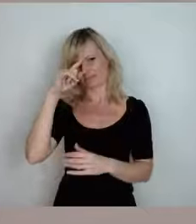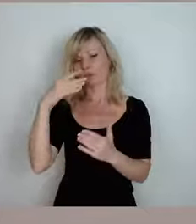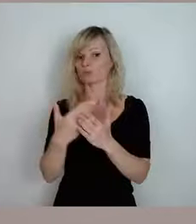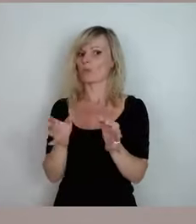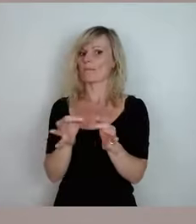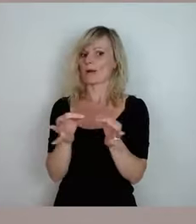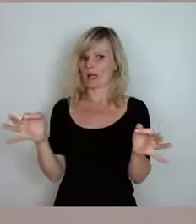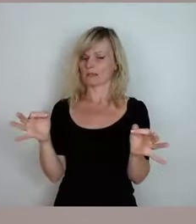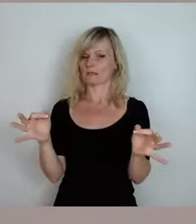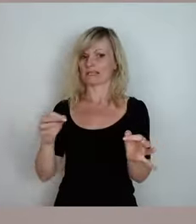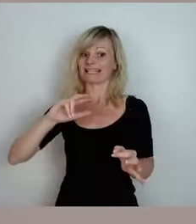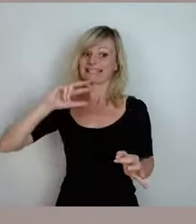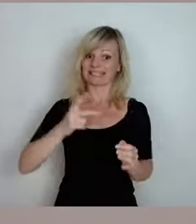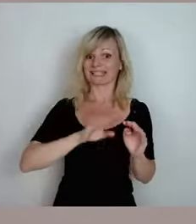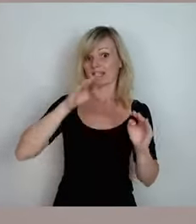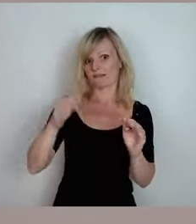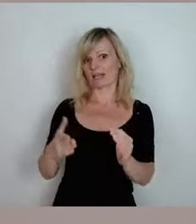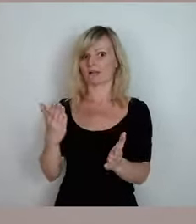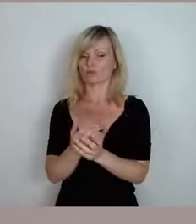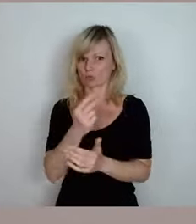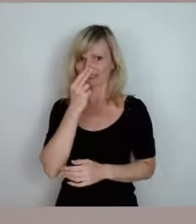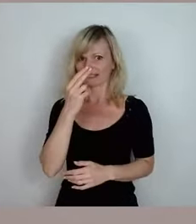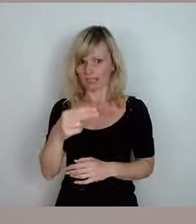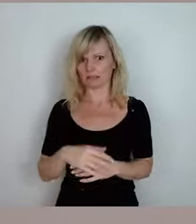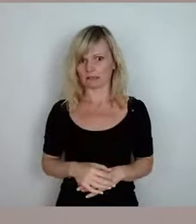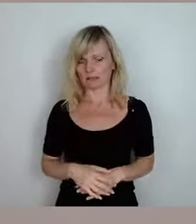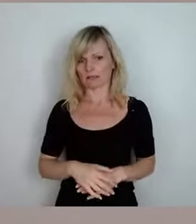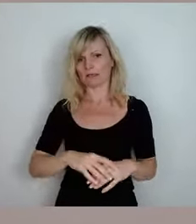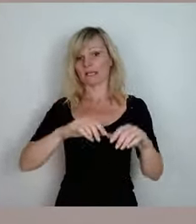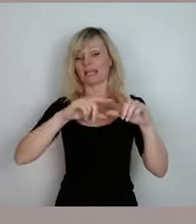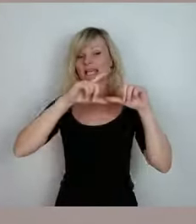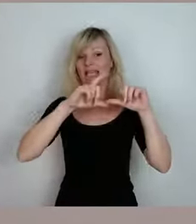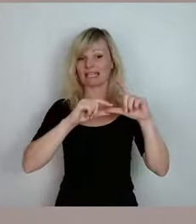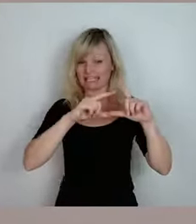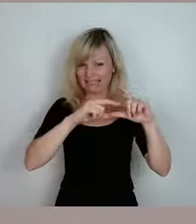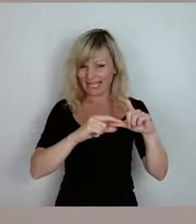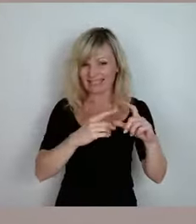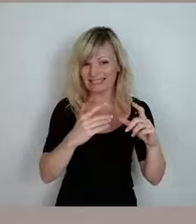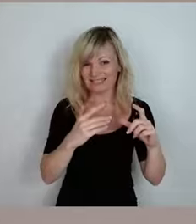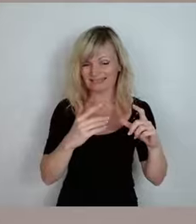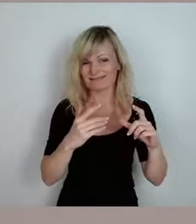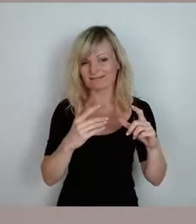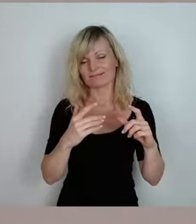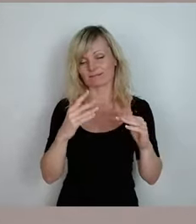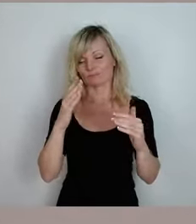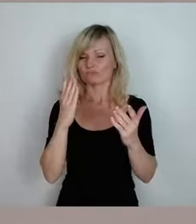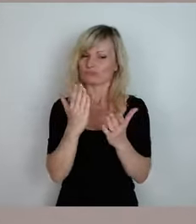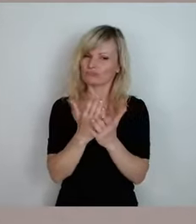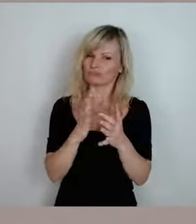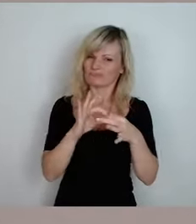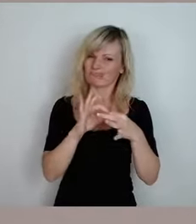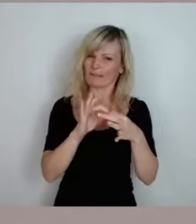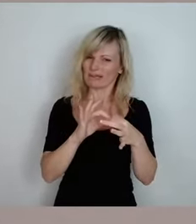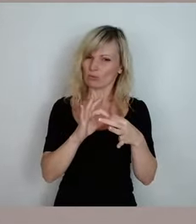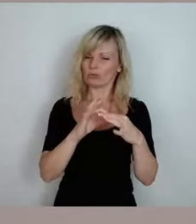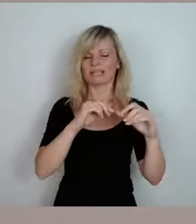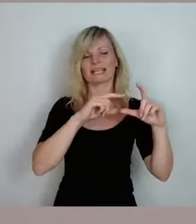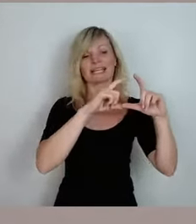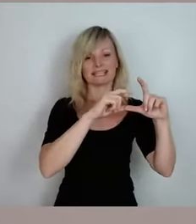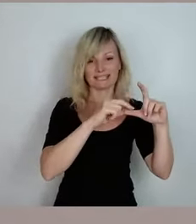dritten Welle gesehen. Die Inzidenz war wesentlich, es gibt schon eine Verbindung zwischen Inzidenz und